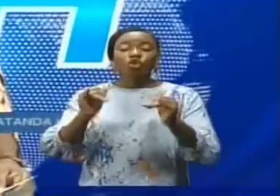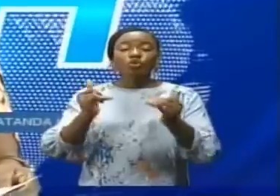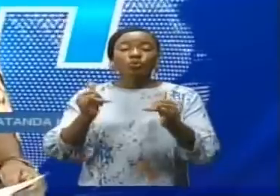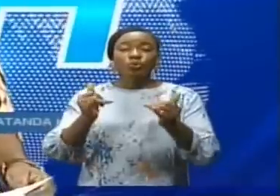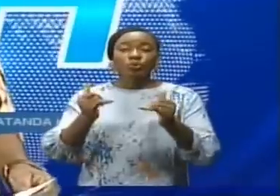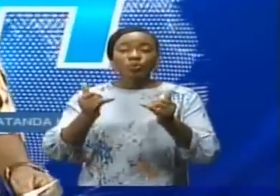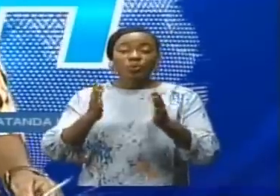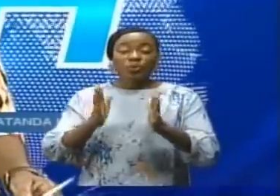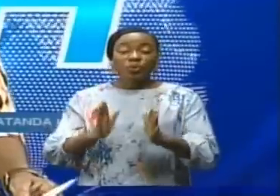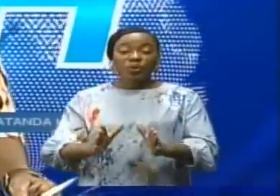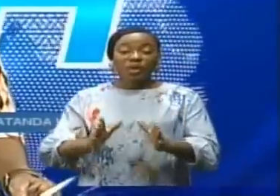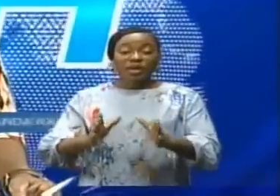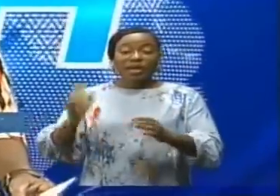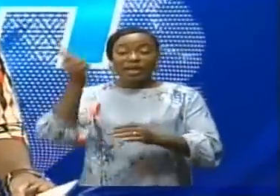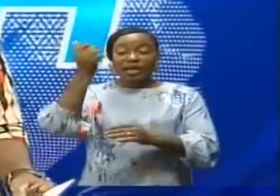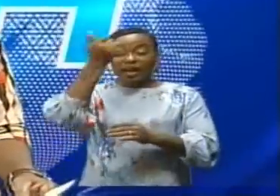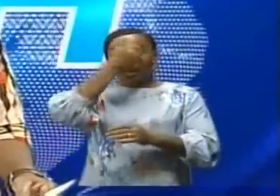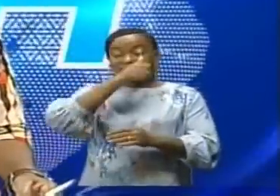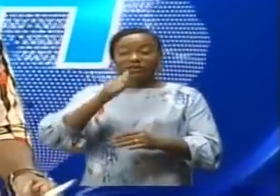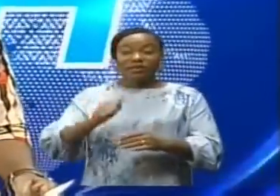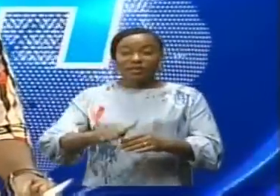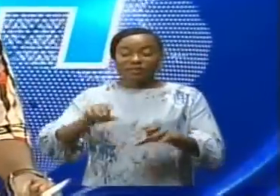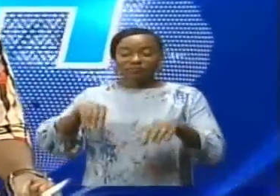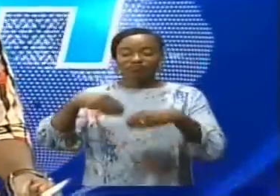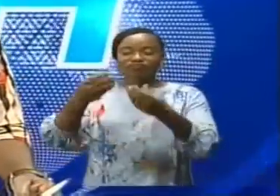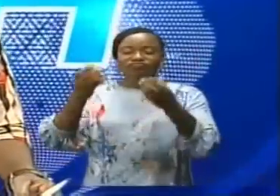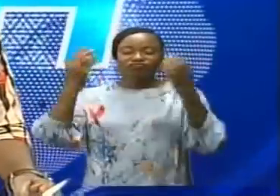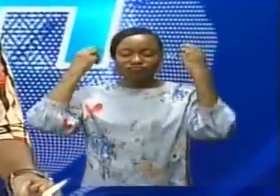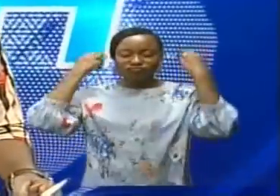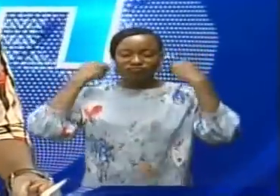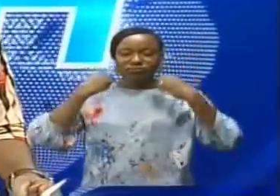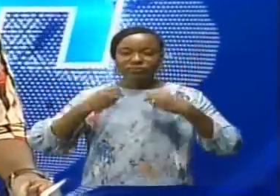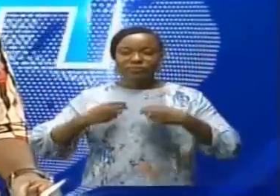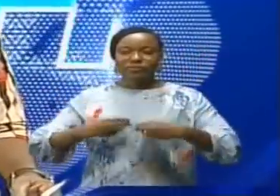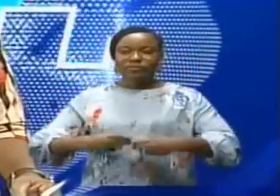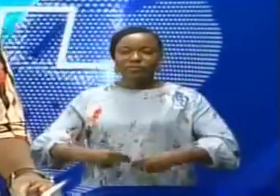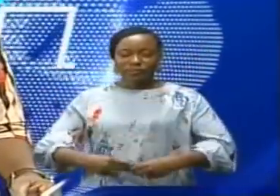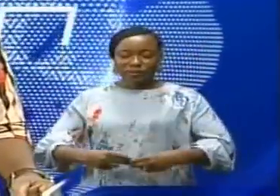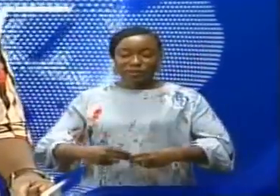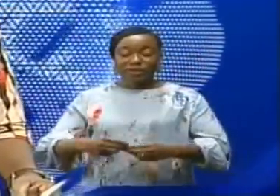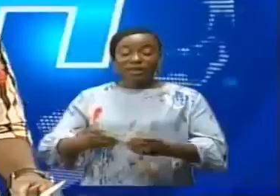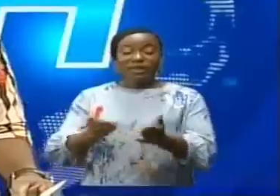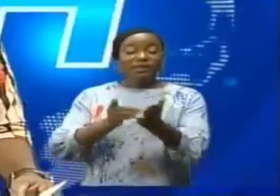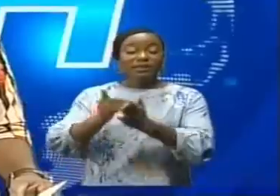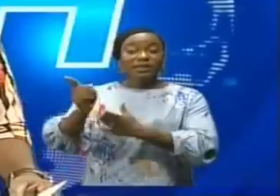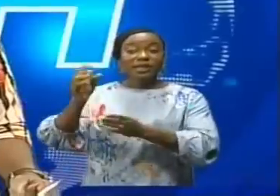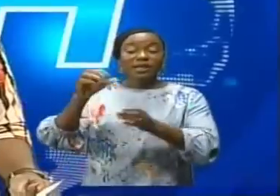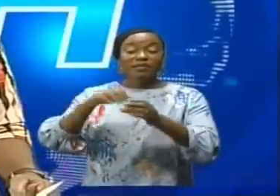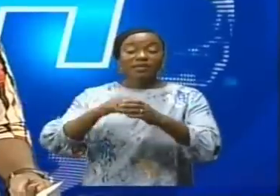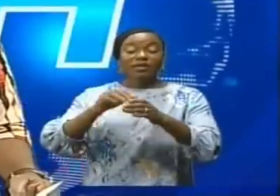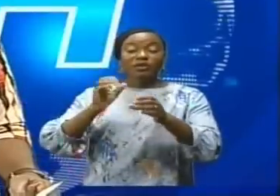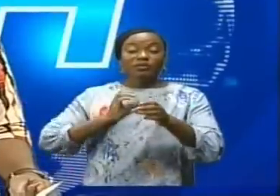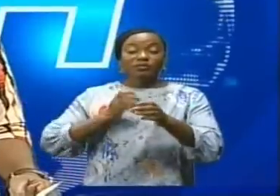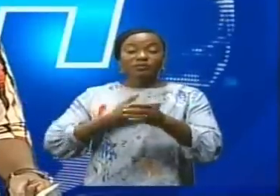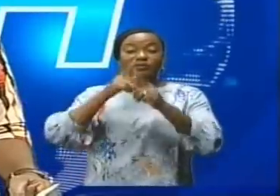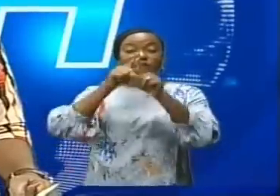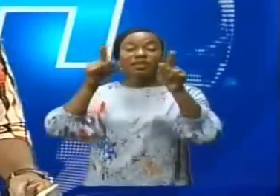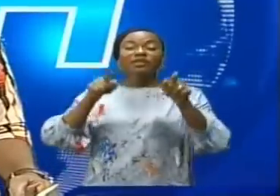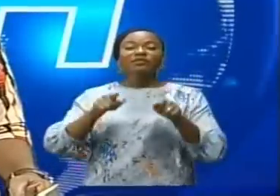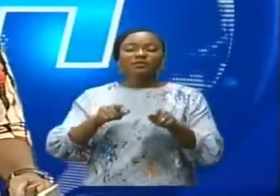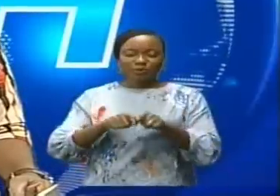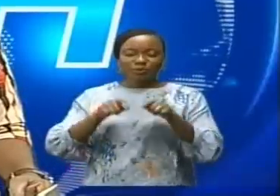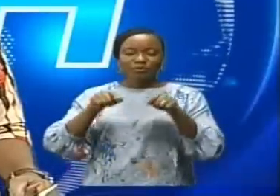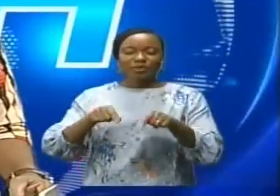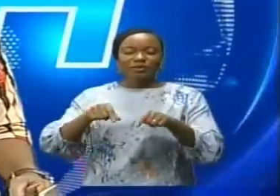Award du Maroc au cours d'une soirée des galas qui sera retransmise en direct sur nos antennes de la radio-télévision